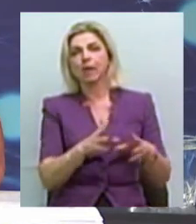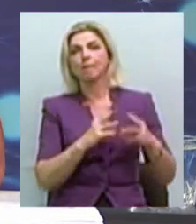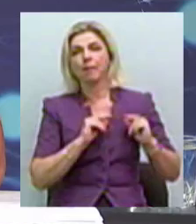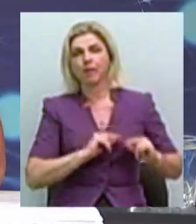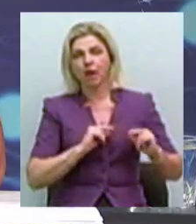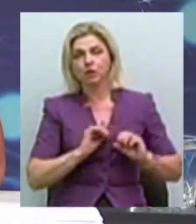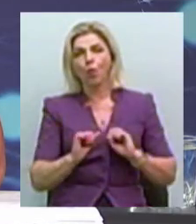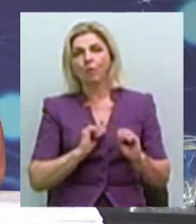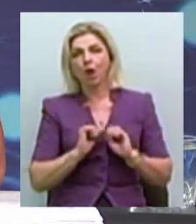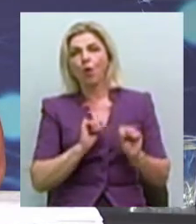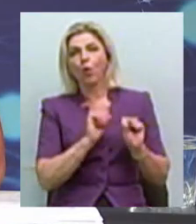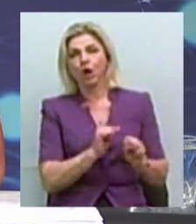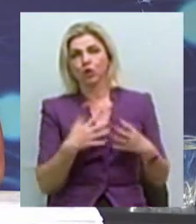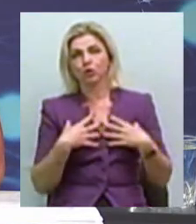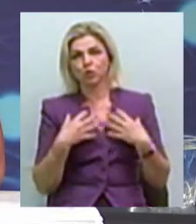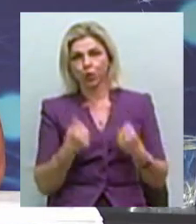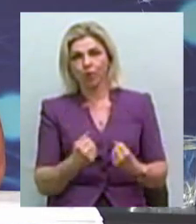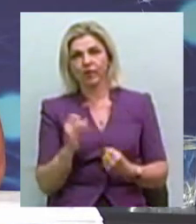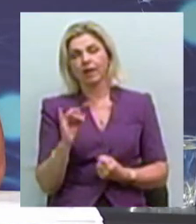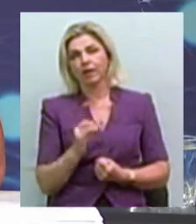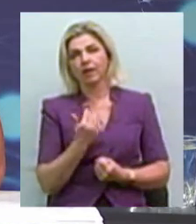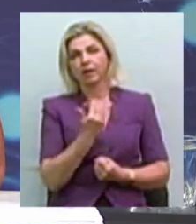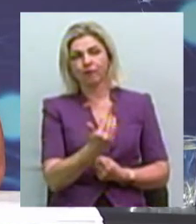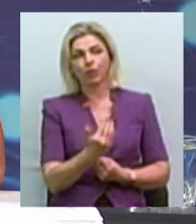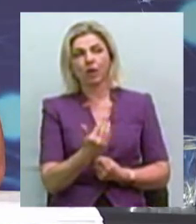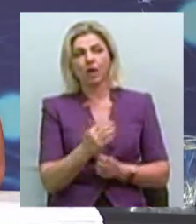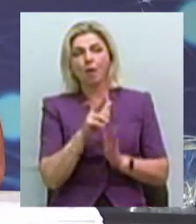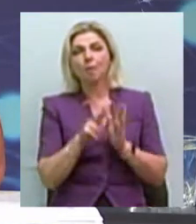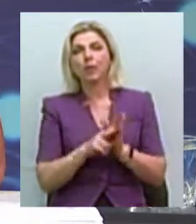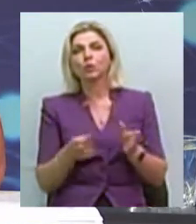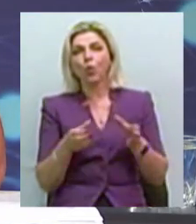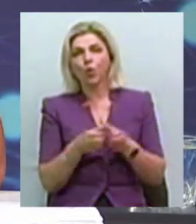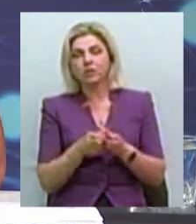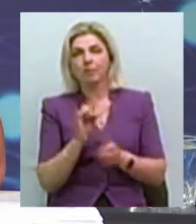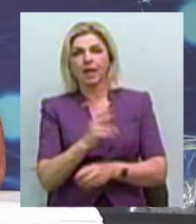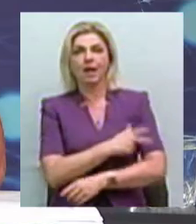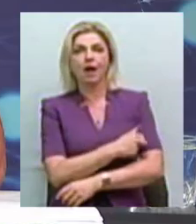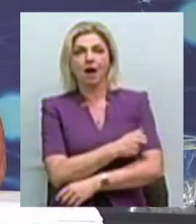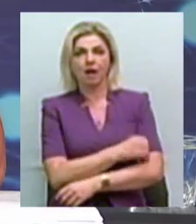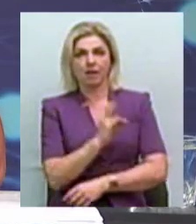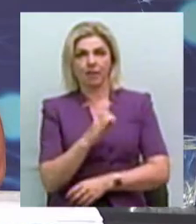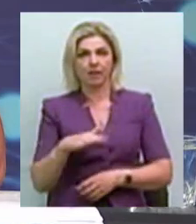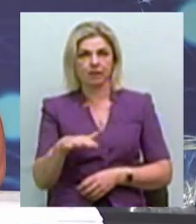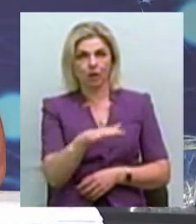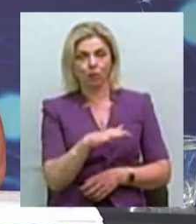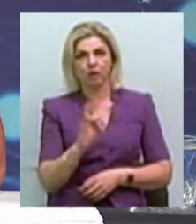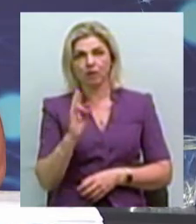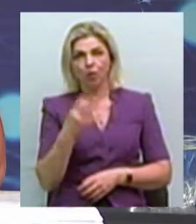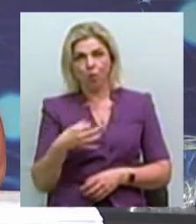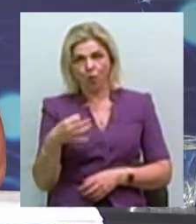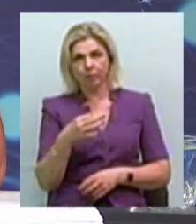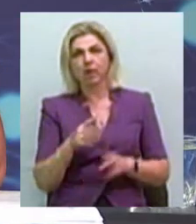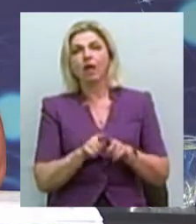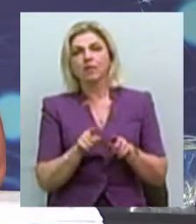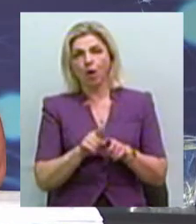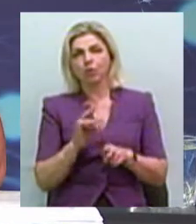управлінням охорони здоров'я та його структурними підрозділями і лікарнями на території Миколаївської області, також це,